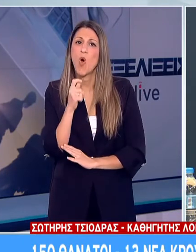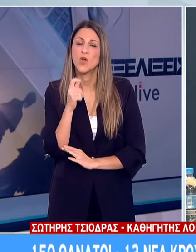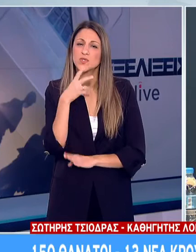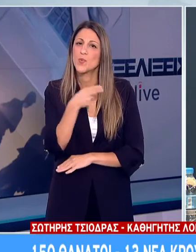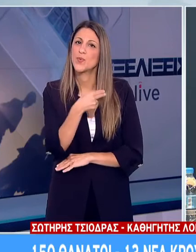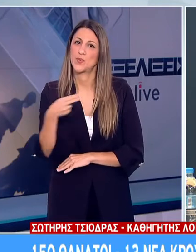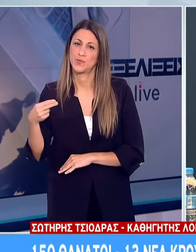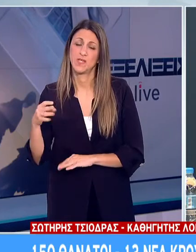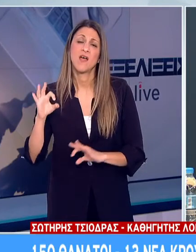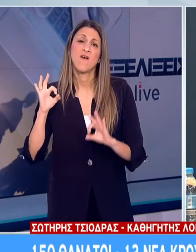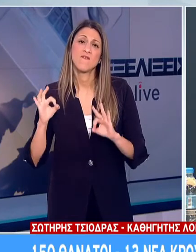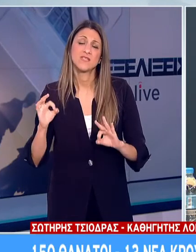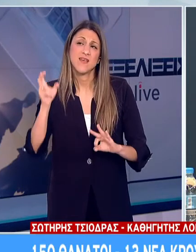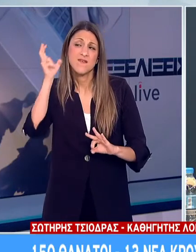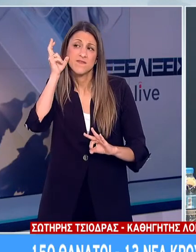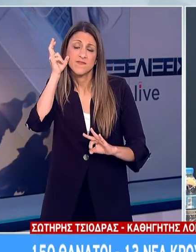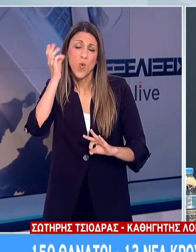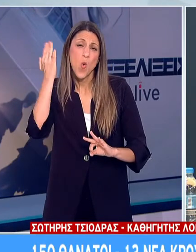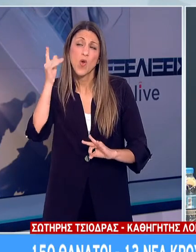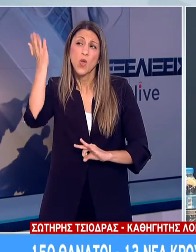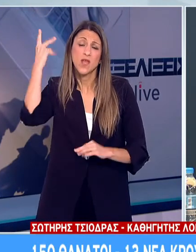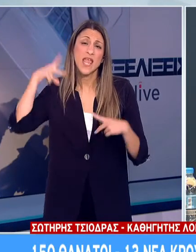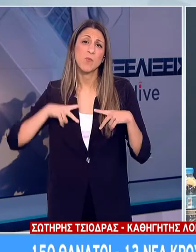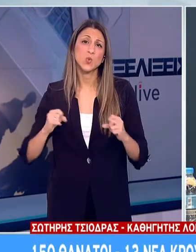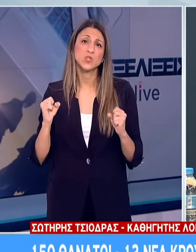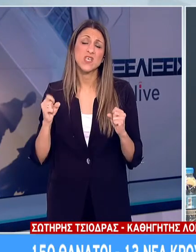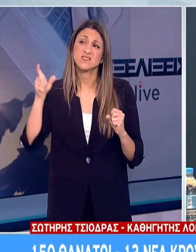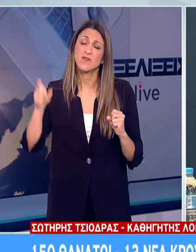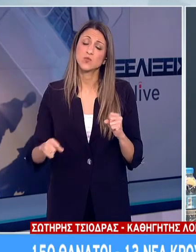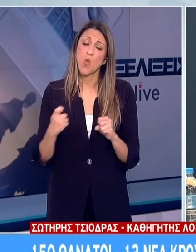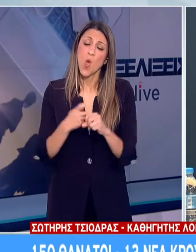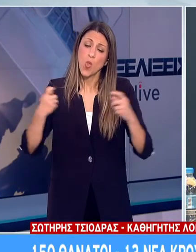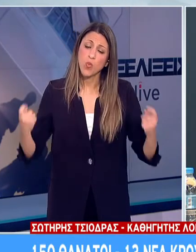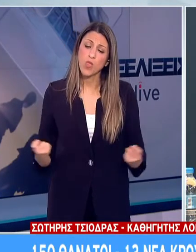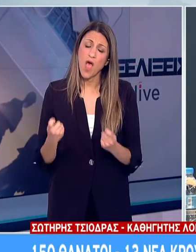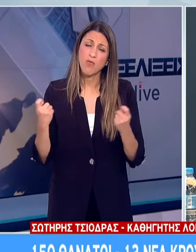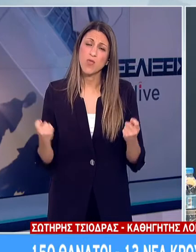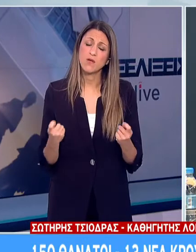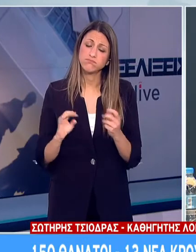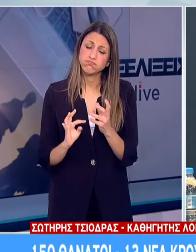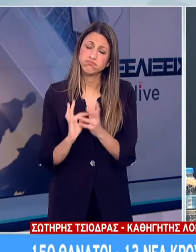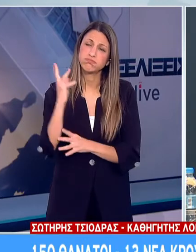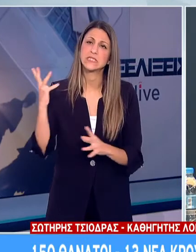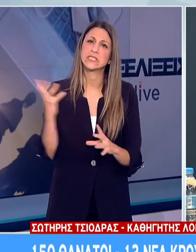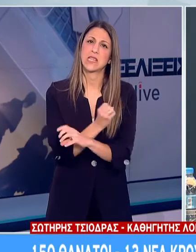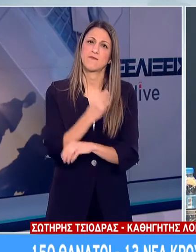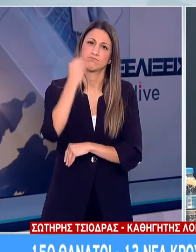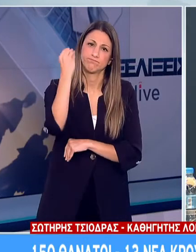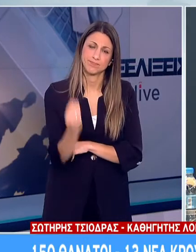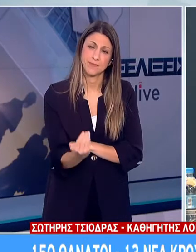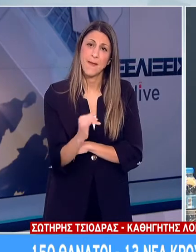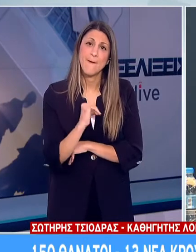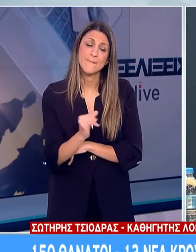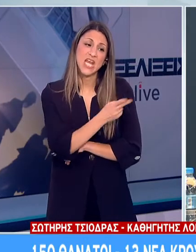ανεξίτουλο αποτύπημα στο Εθνικό Σύστημα Υγείας ως Υπουργός Υγείας αναβαθμίζοντας στις κινητές μονάδες και την επιχειρησιακή ετοιμότητα του